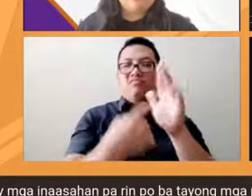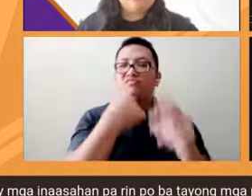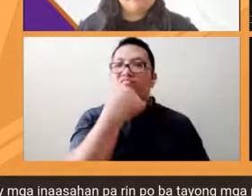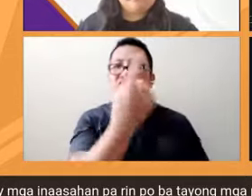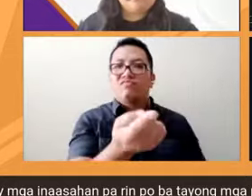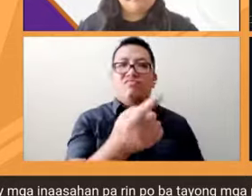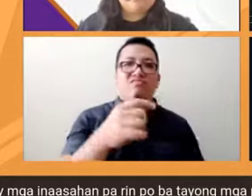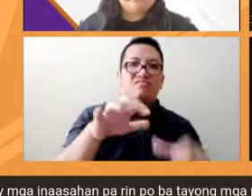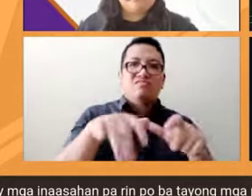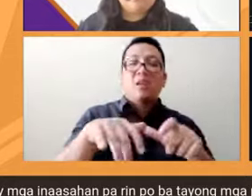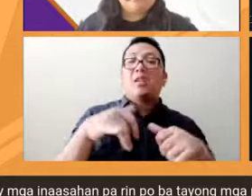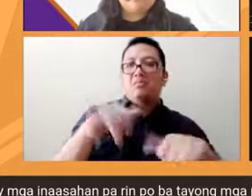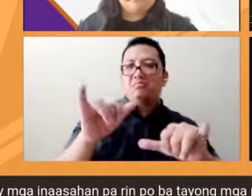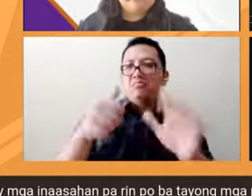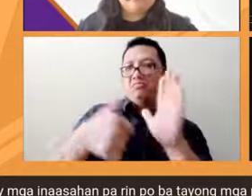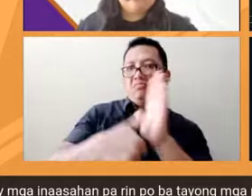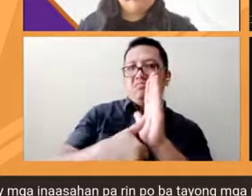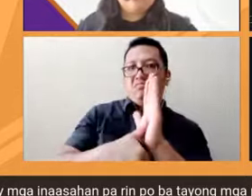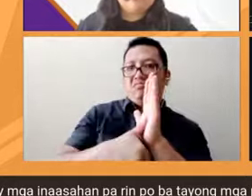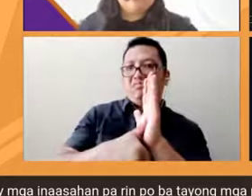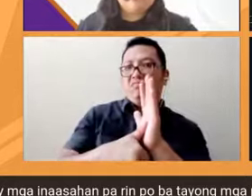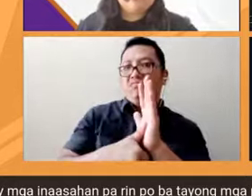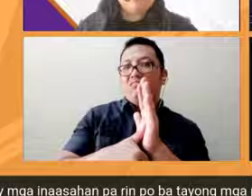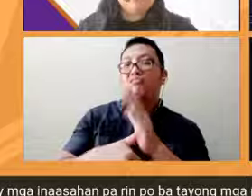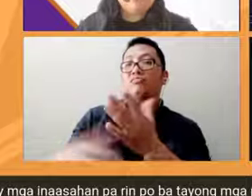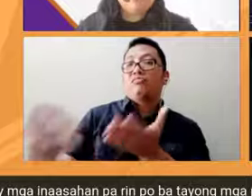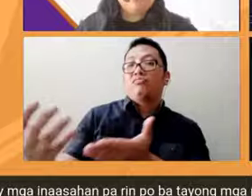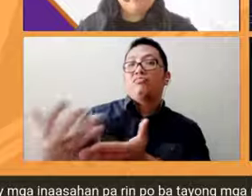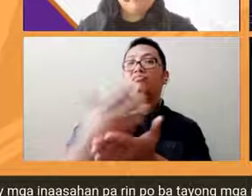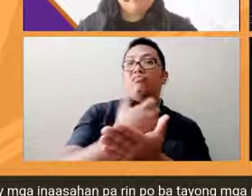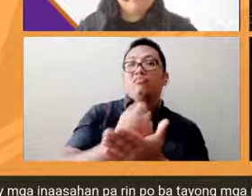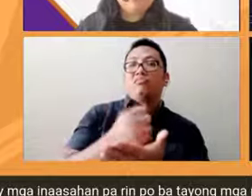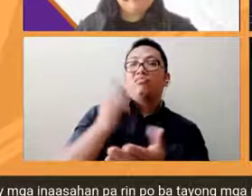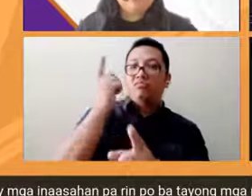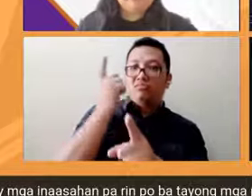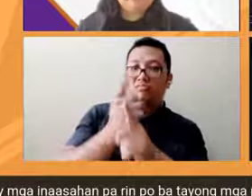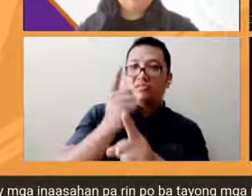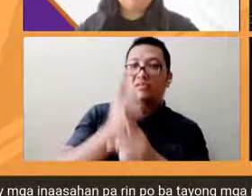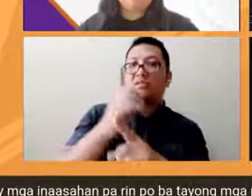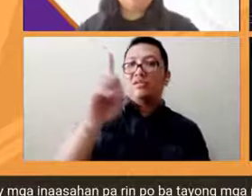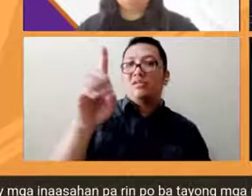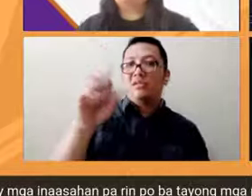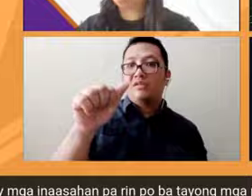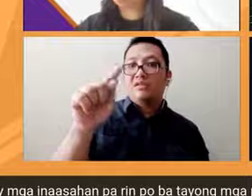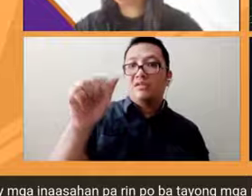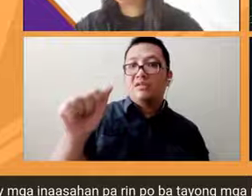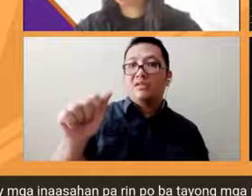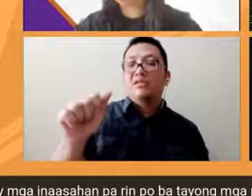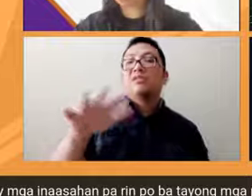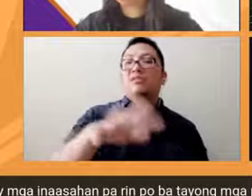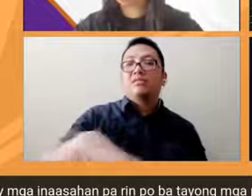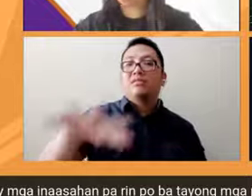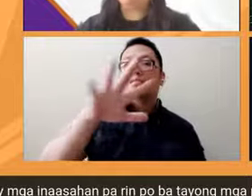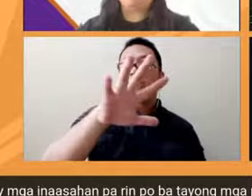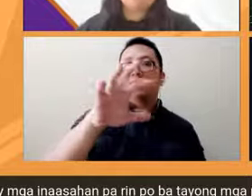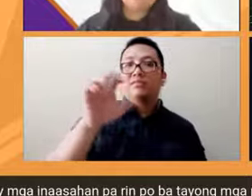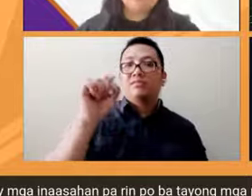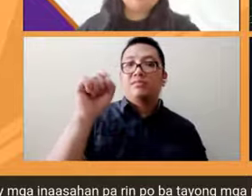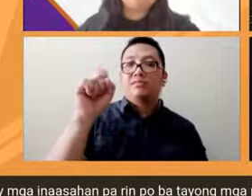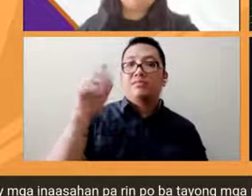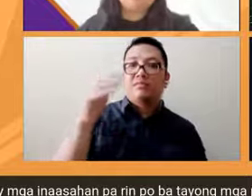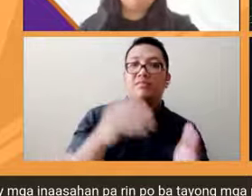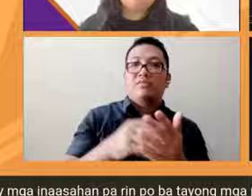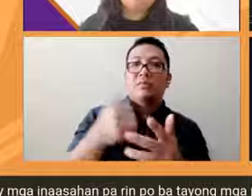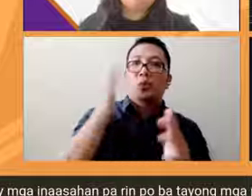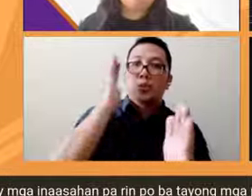butante yung makuha natin talaga yung tamang datos at itong 511,000 na ito na makaboto ngayong